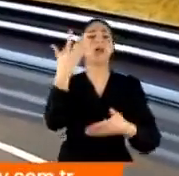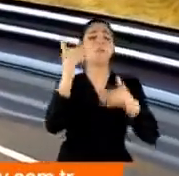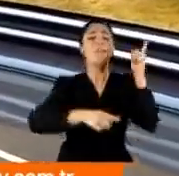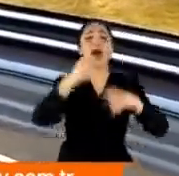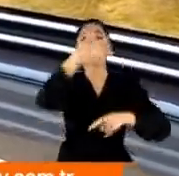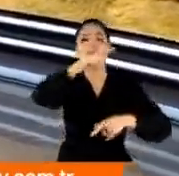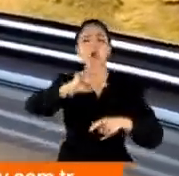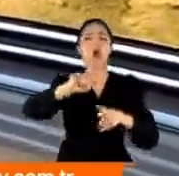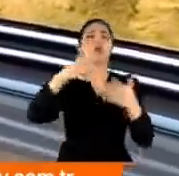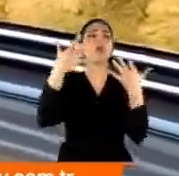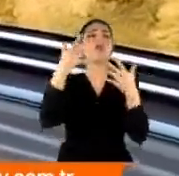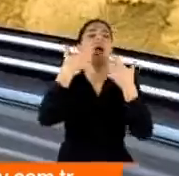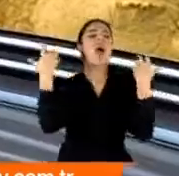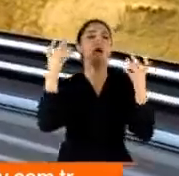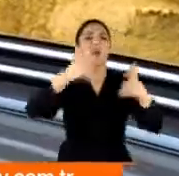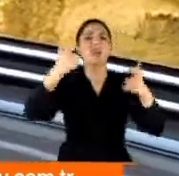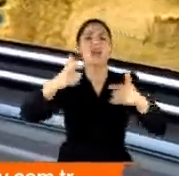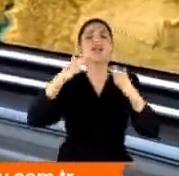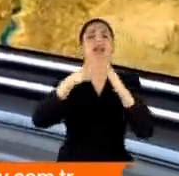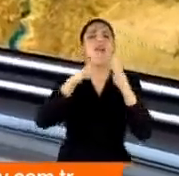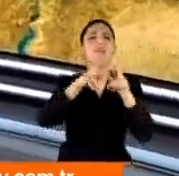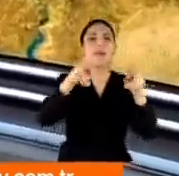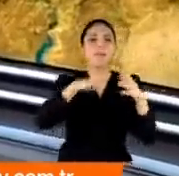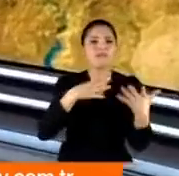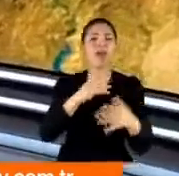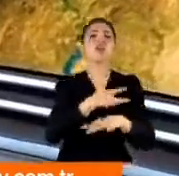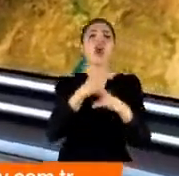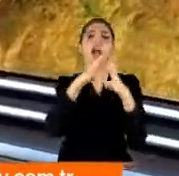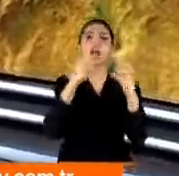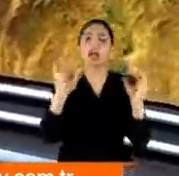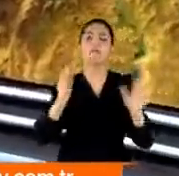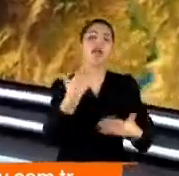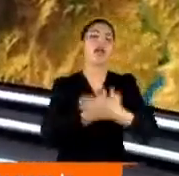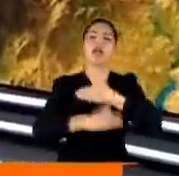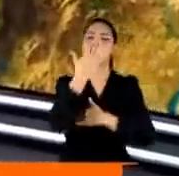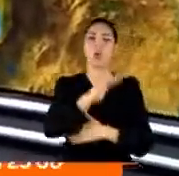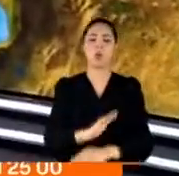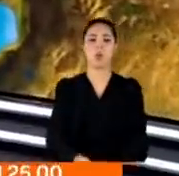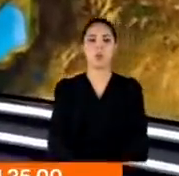ahırların duvarları yıkıldı. Evlerde derin çatlaklar oluştu ama neyse ki can kaybı ya da yaralan yok.